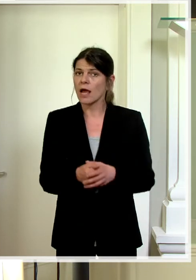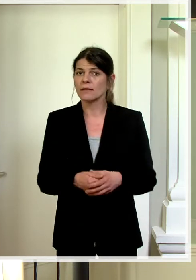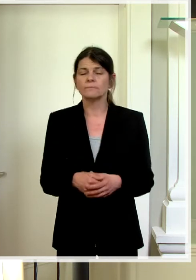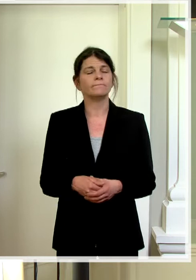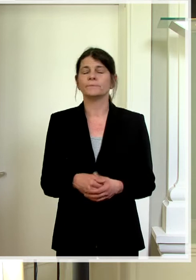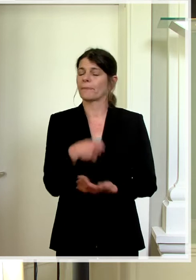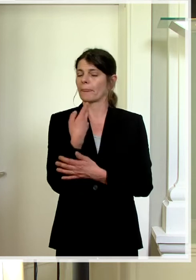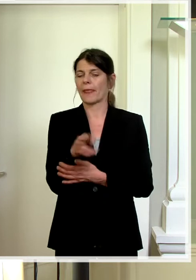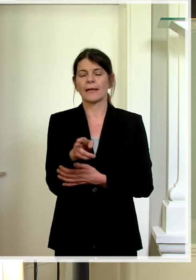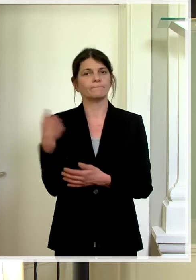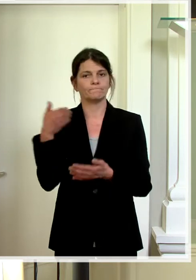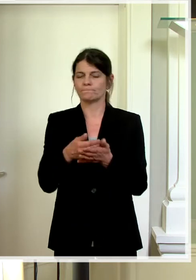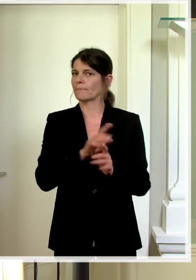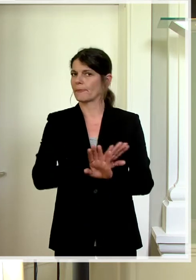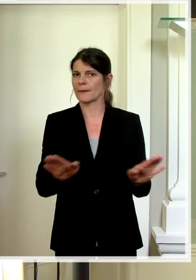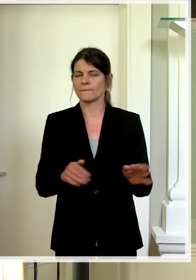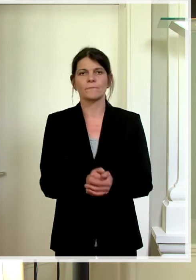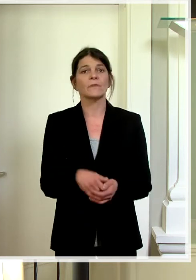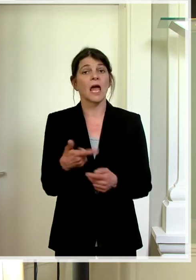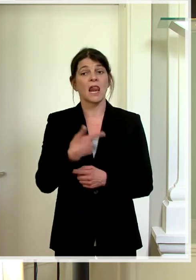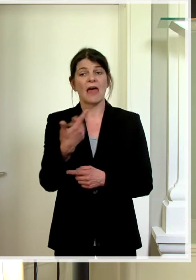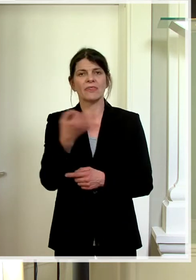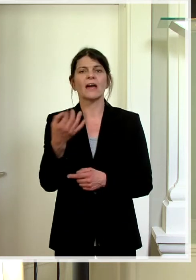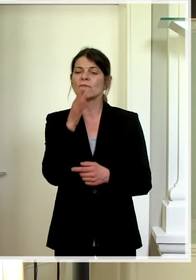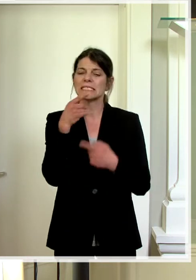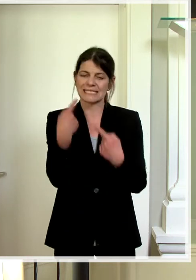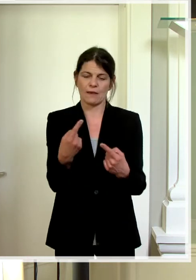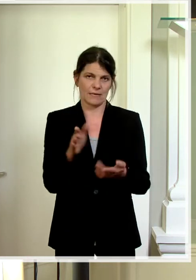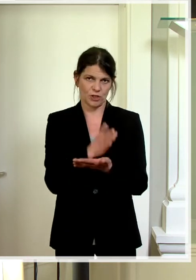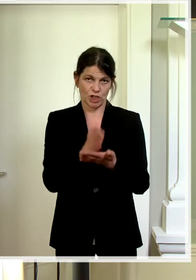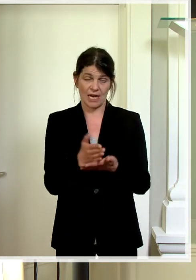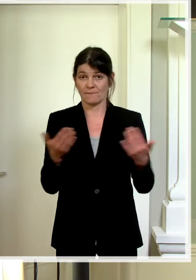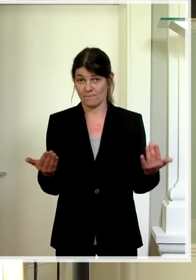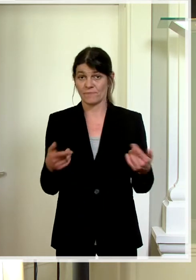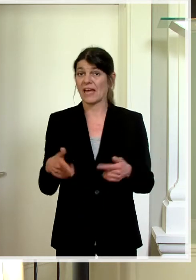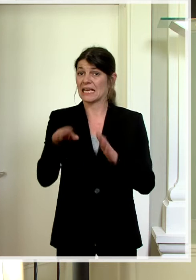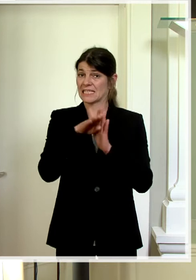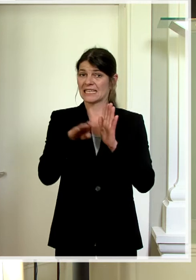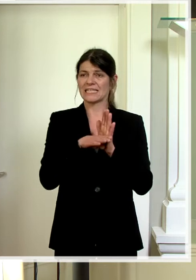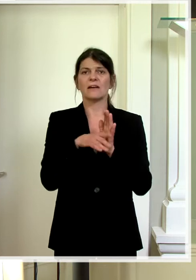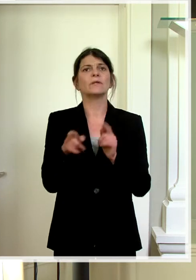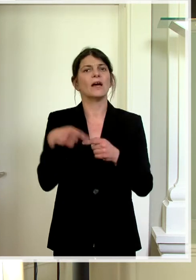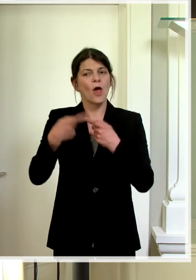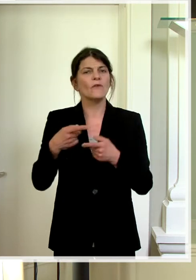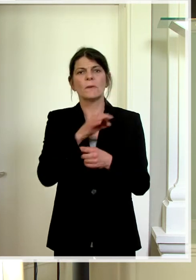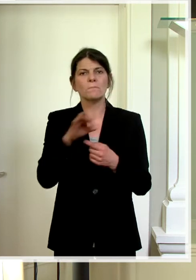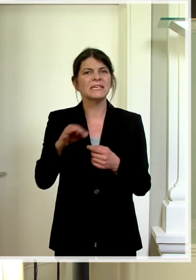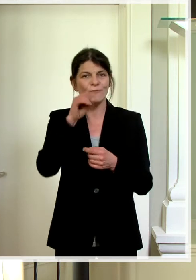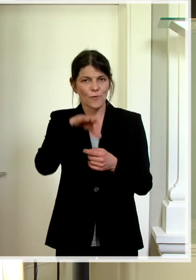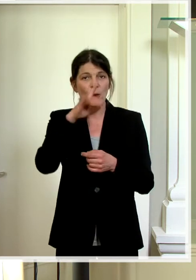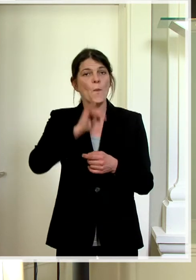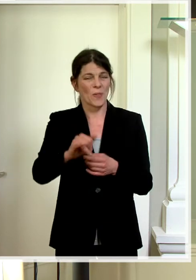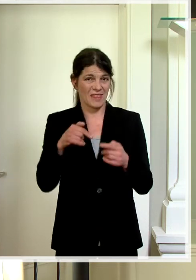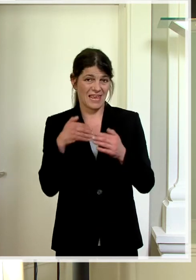Nein, vorerst nicht. Das wird der Landtag aber entscheiden, denn das Gesetz läuft ja, wie bereits gesagt, am 15. Juni